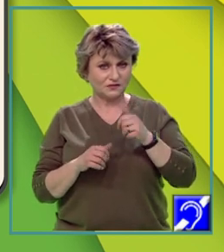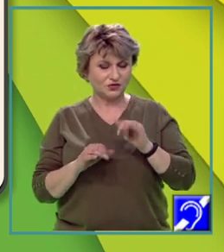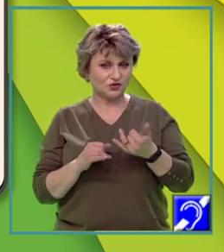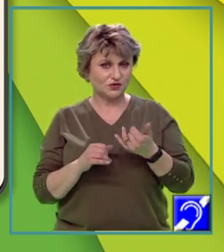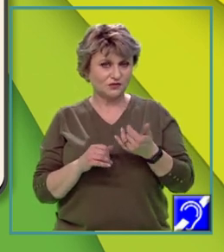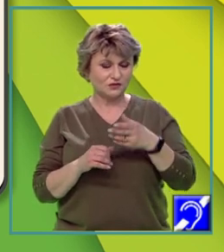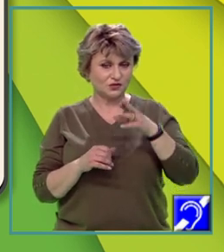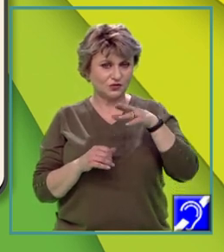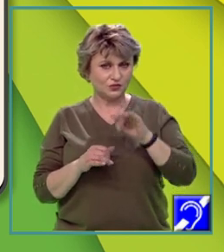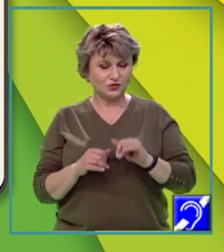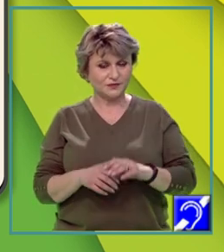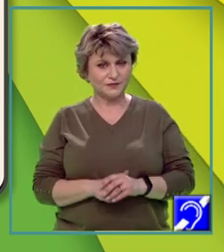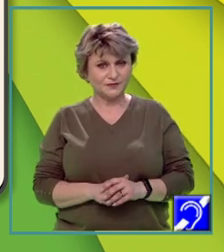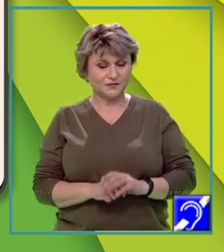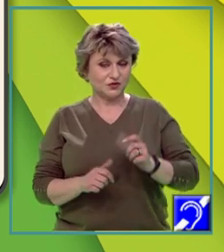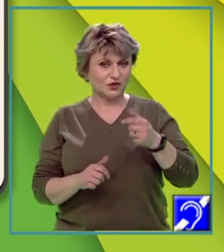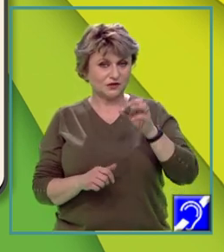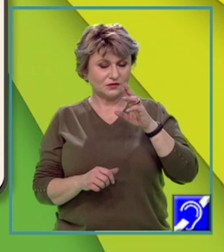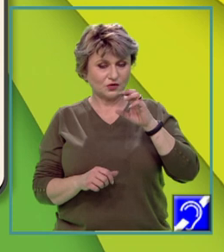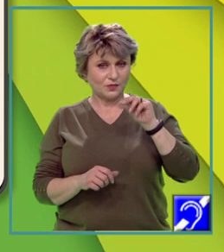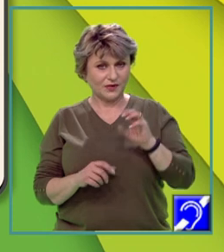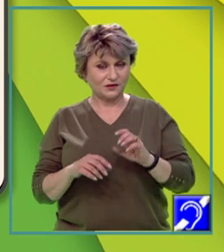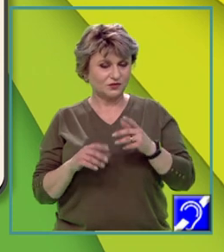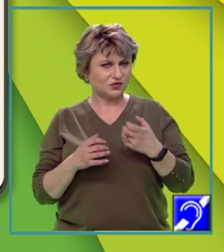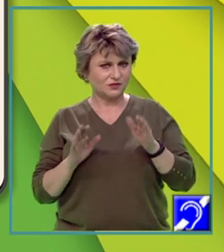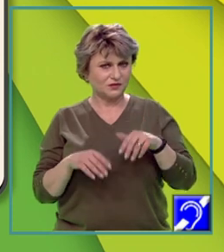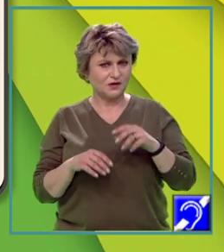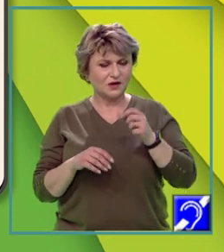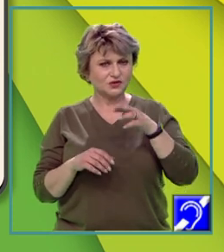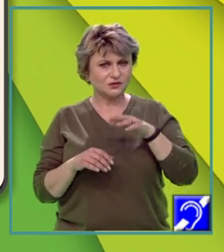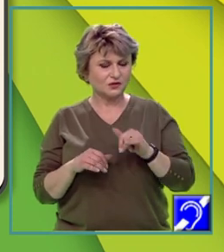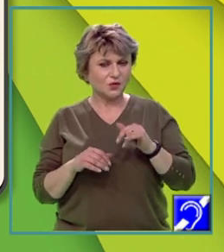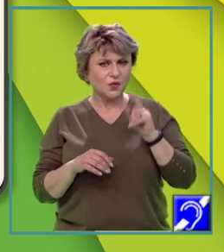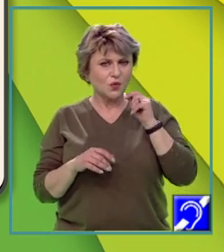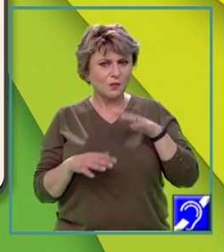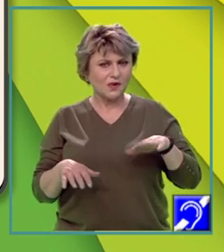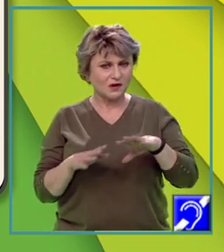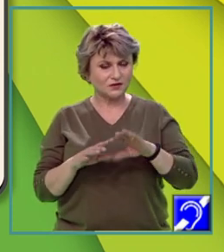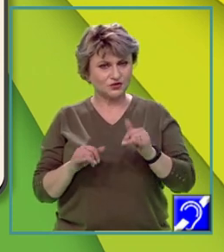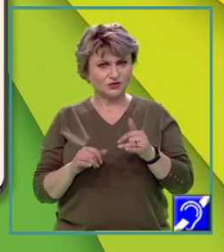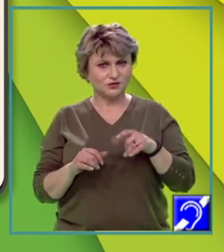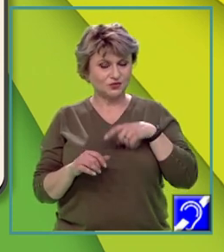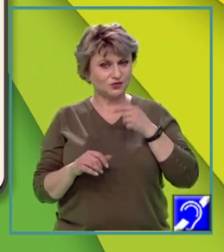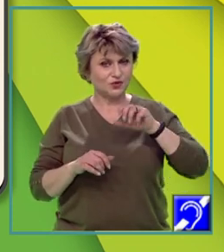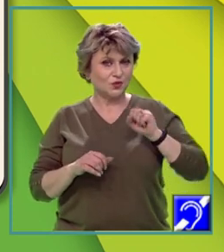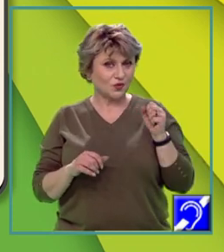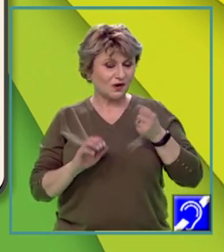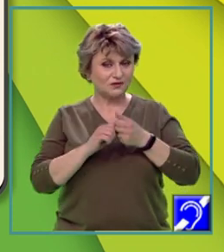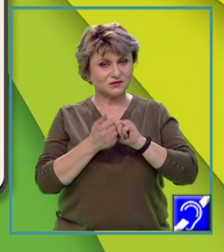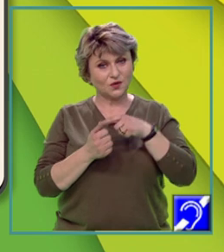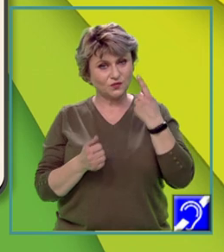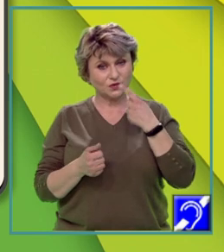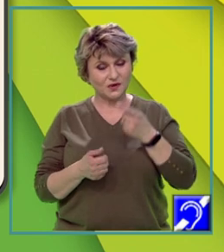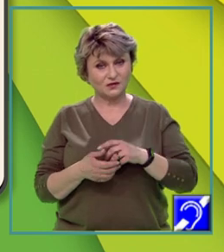solurile. Mediul antropic cuprinde așezările umane, fie că sunt ele rurale sau urbane,